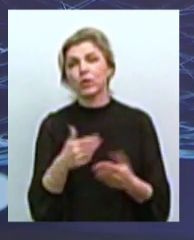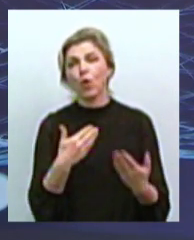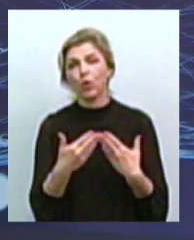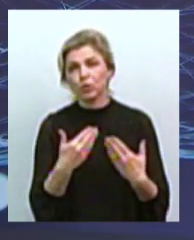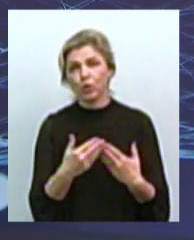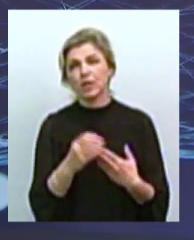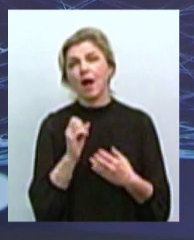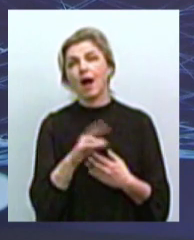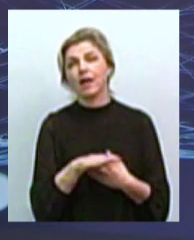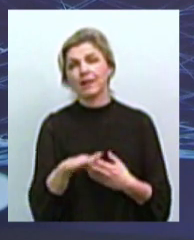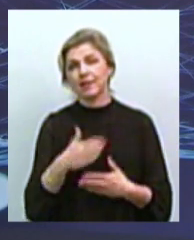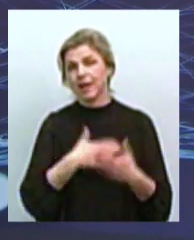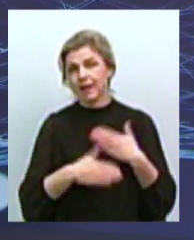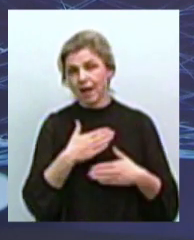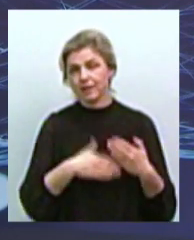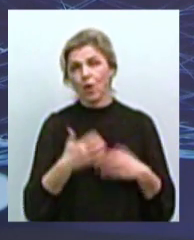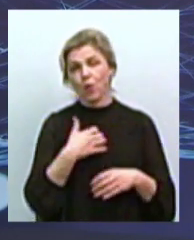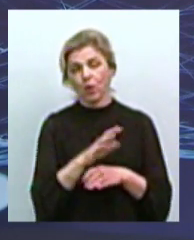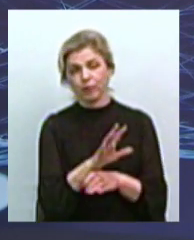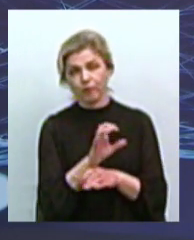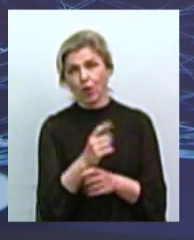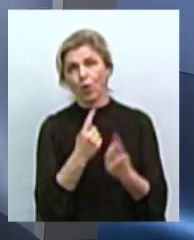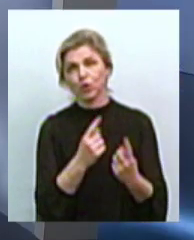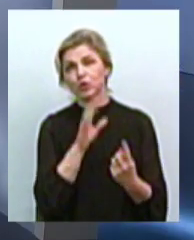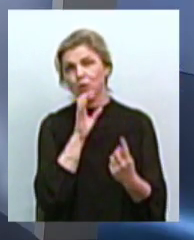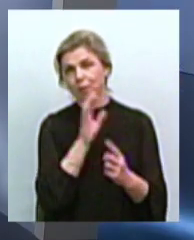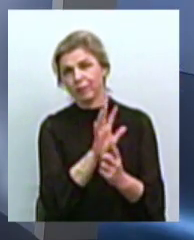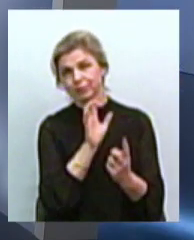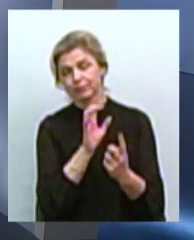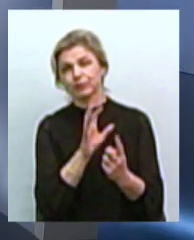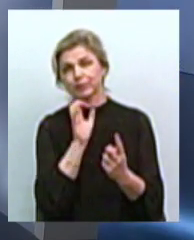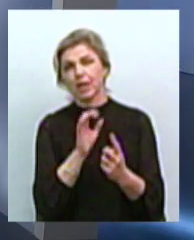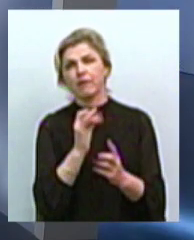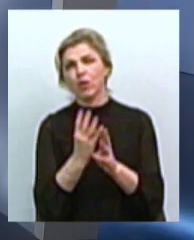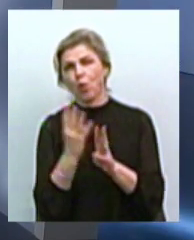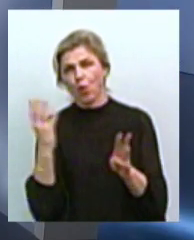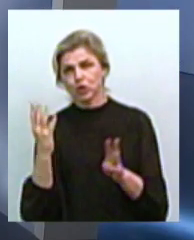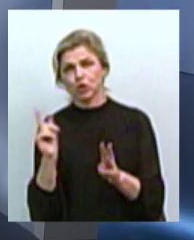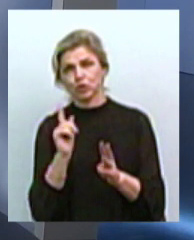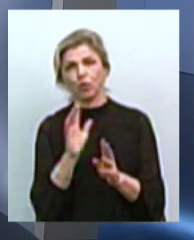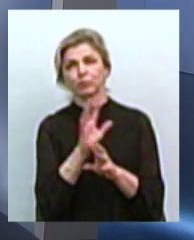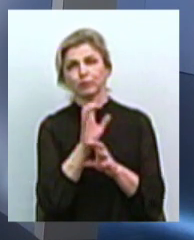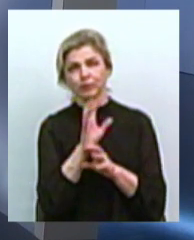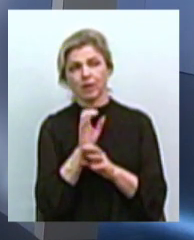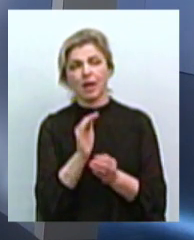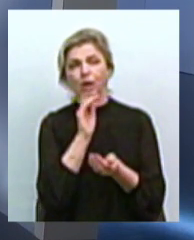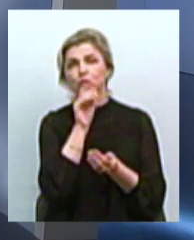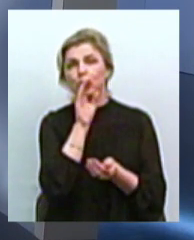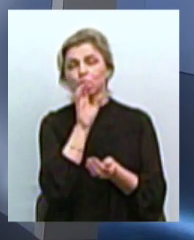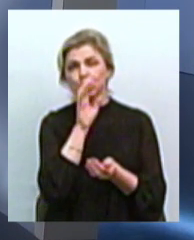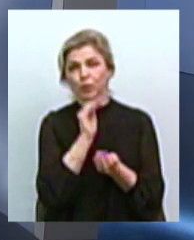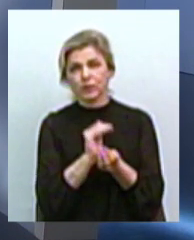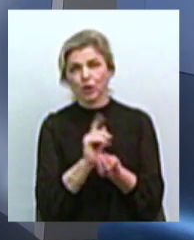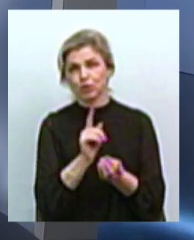всі посміхаються, як всі хочуть сфоткатися з якоюсь одною собачкою. Усі стоять у величезній черзі, щоб сфотографуватися просто з цуциком, тому що він їм